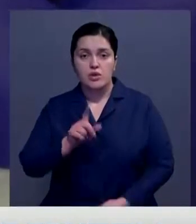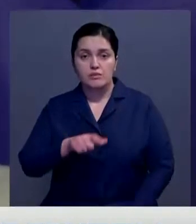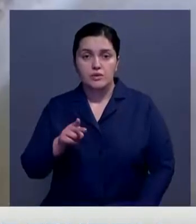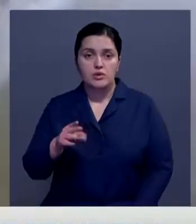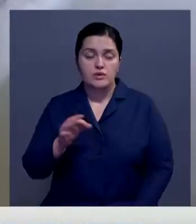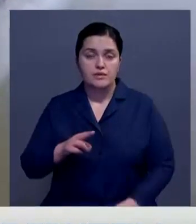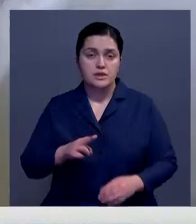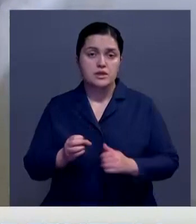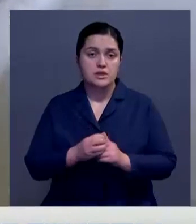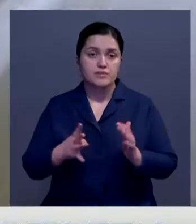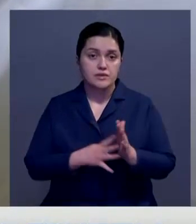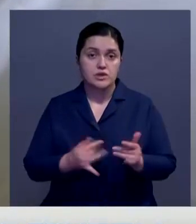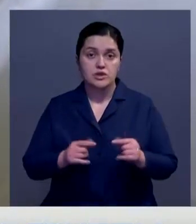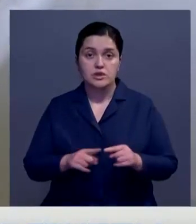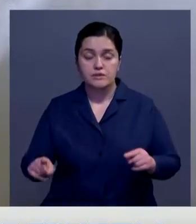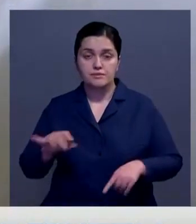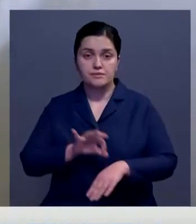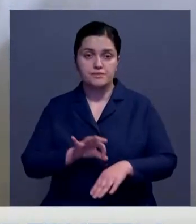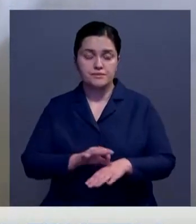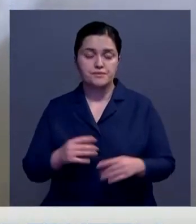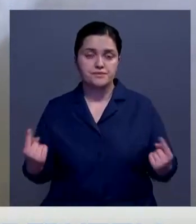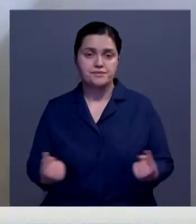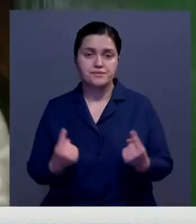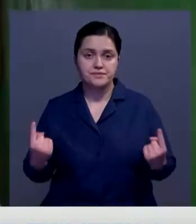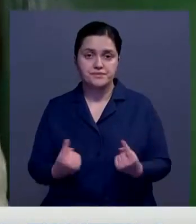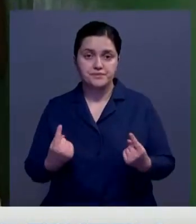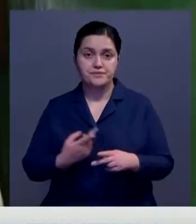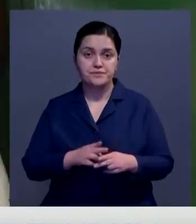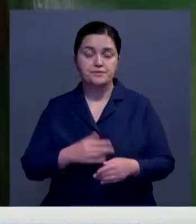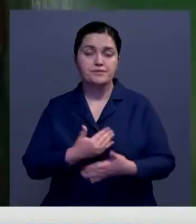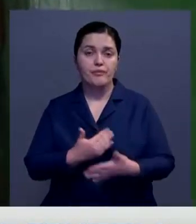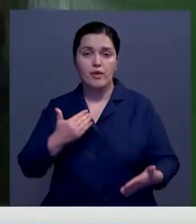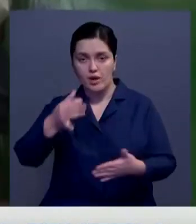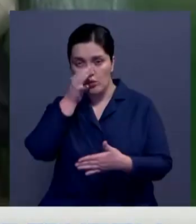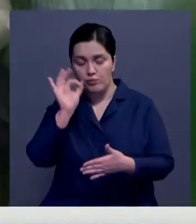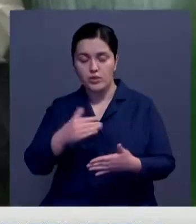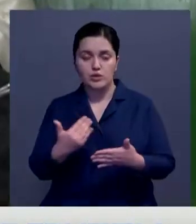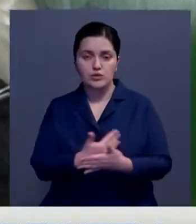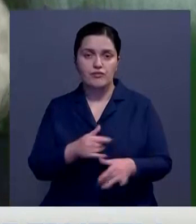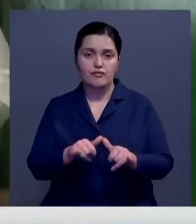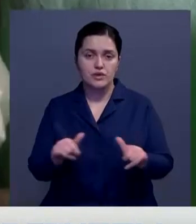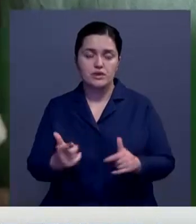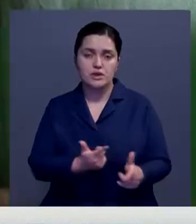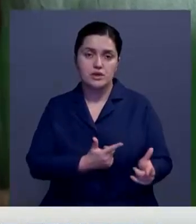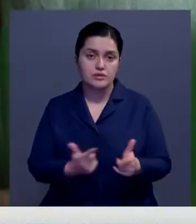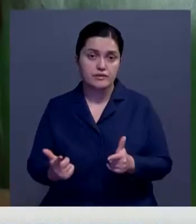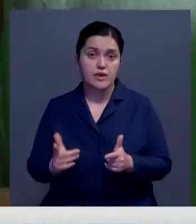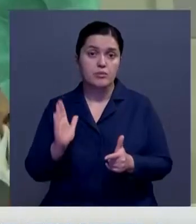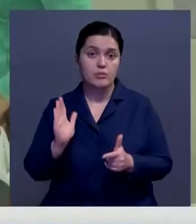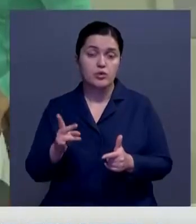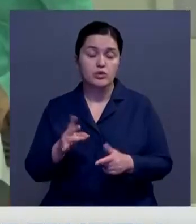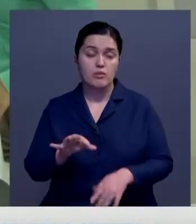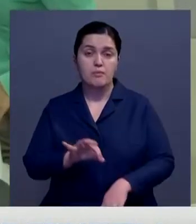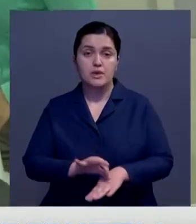COVID-19 в этот раз течение болезни сравнительно легкое и что, учитывая прежний опыт, к новой вспышке регион готов. Тем не менее, по